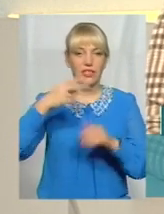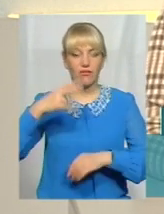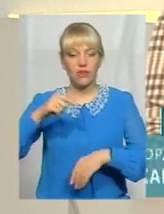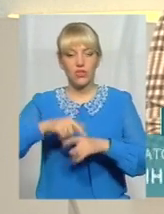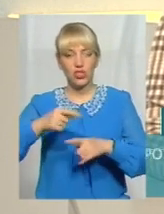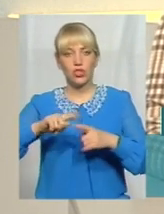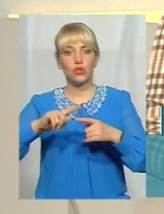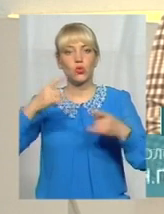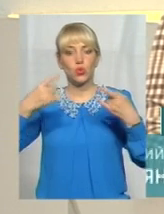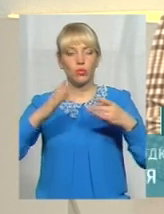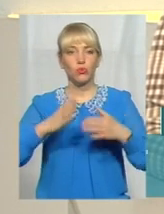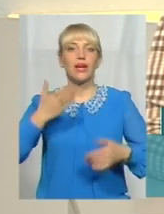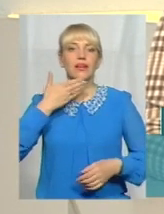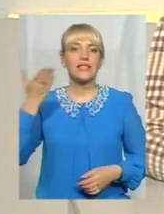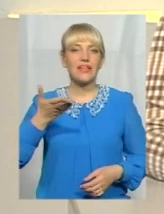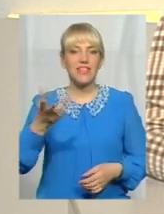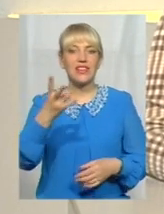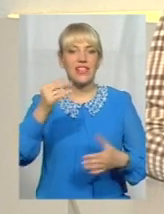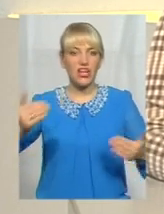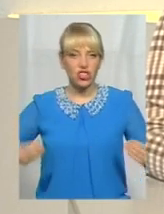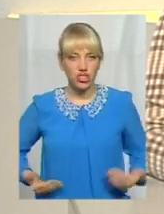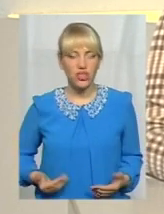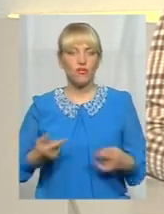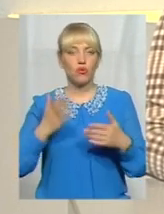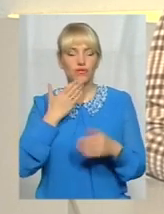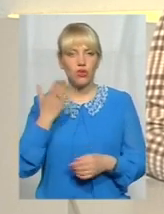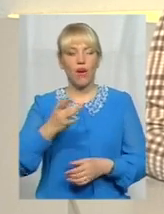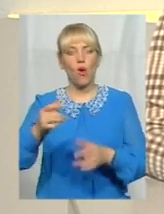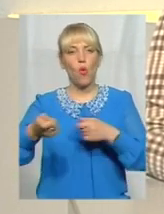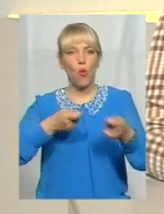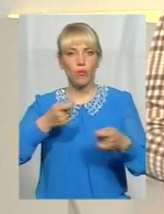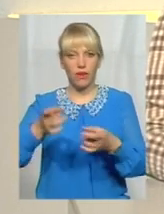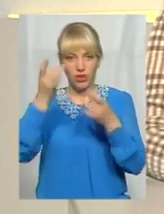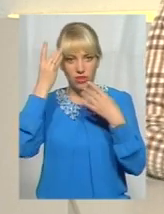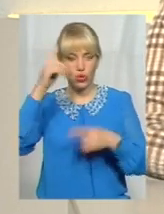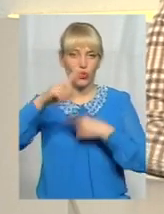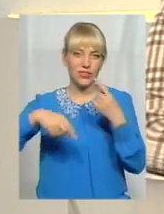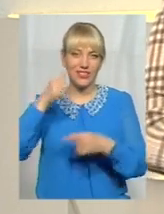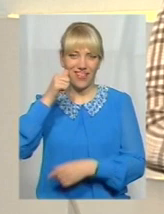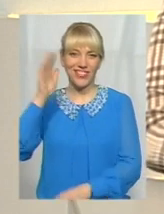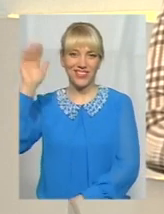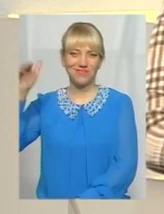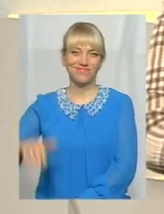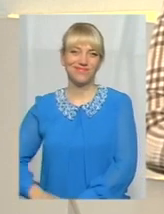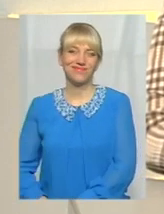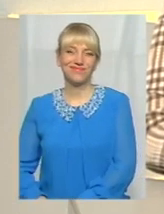студії відбудеться звіт на живу. Звітуватиме управління культури. Отож, до завтра. Побачимось.